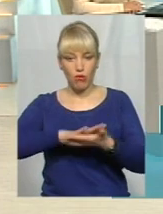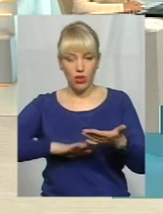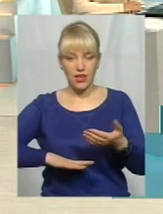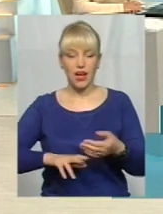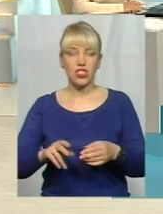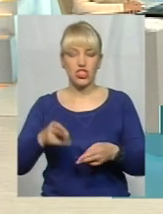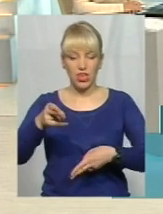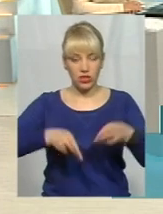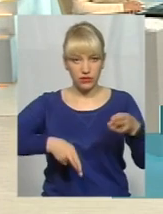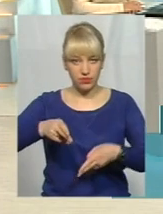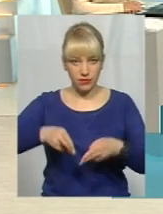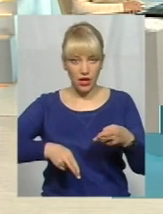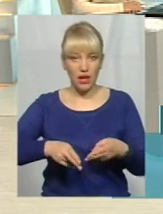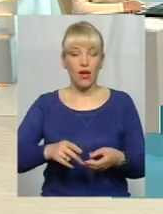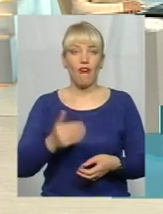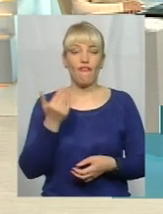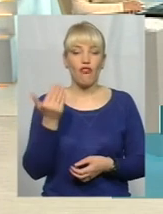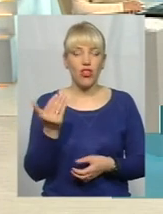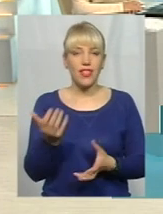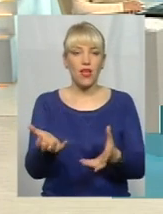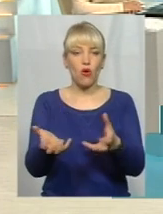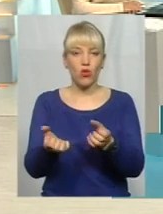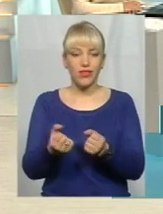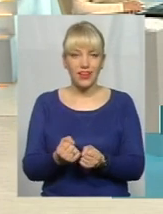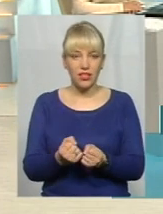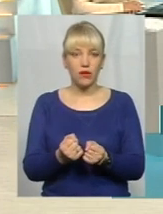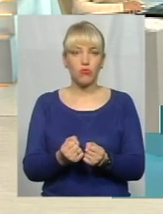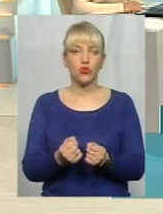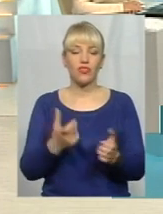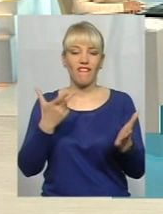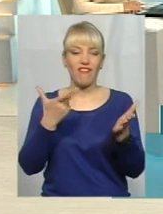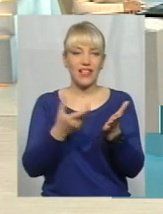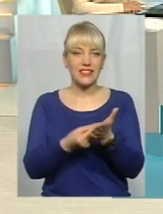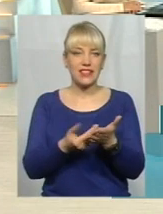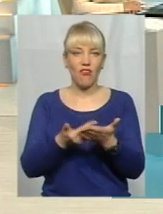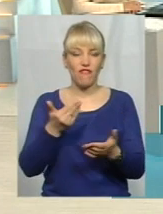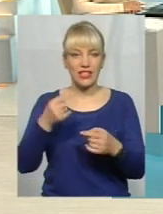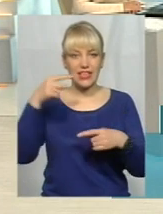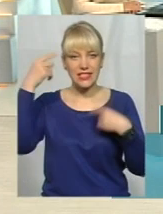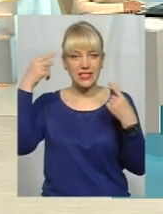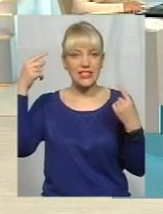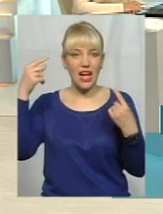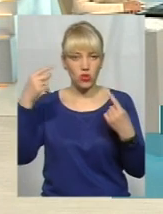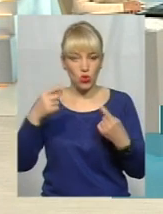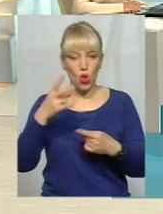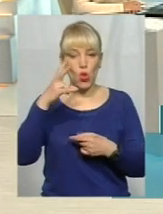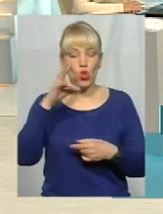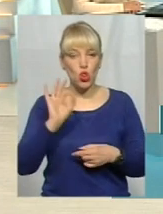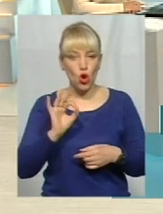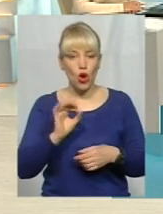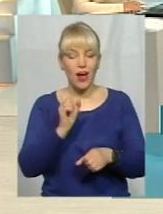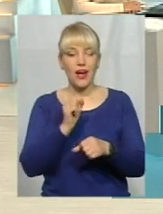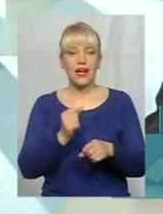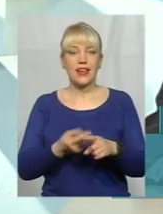стерилізації, вони отримують вакцинацію від сказу, але дія цієї